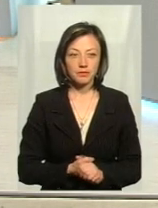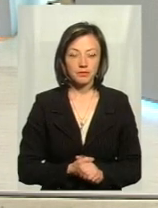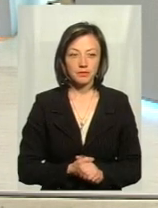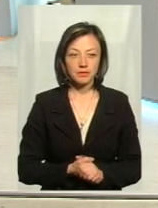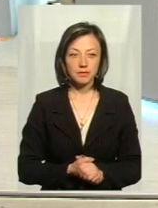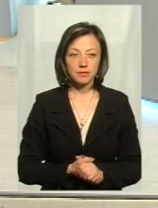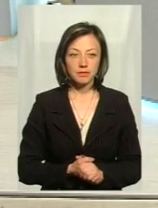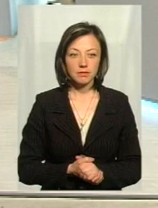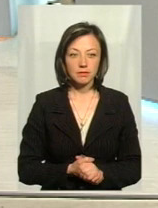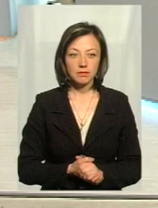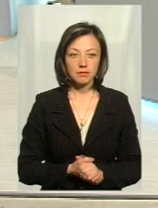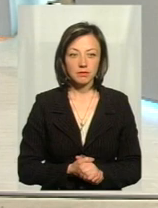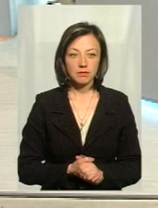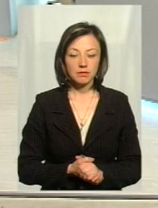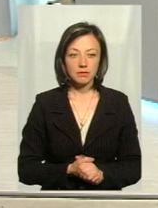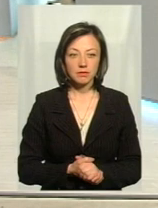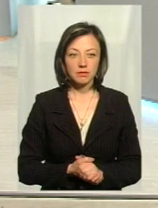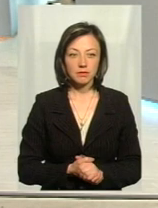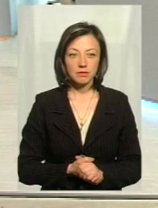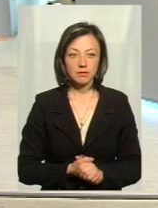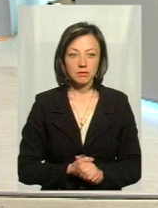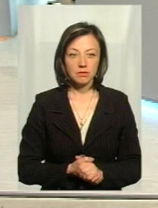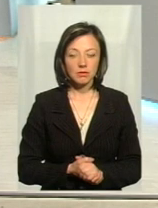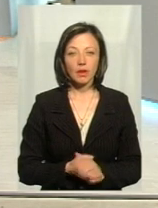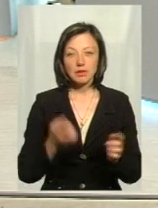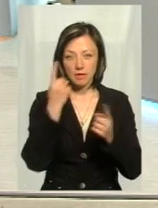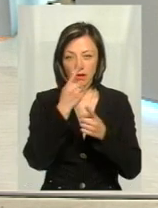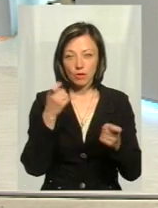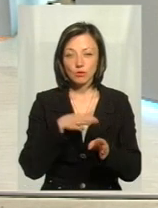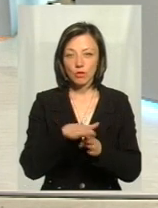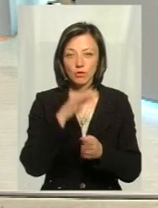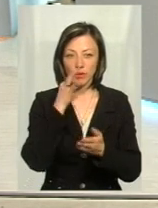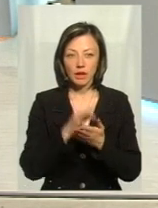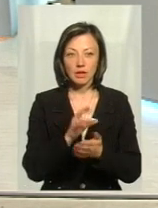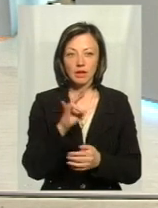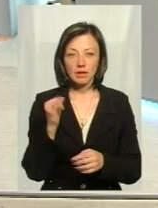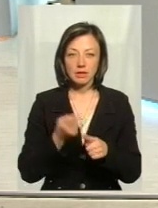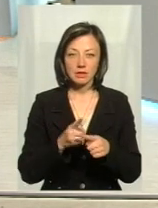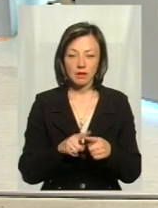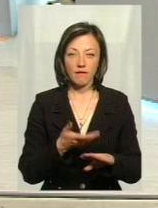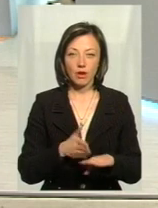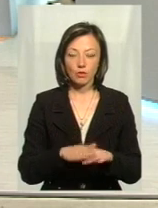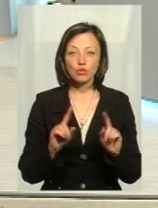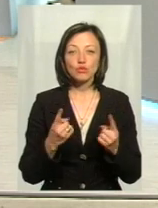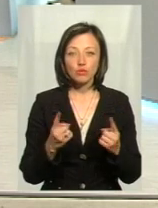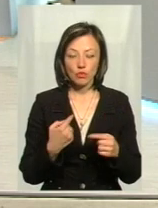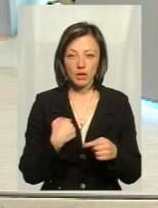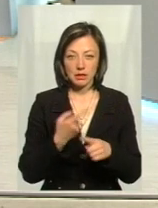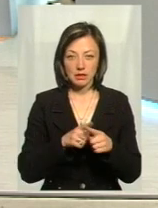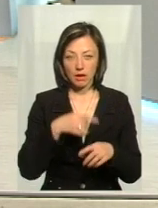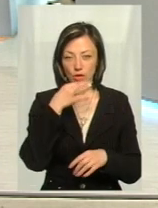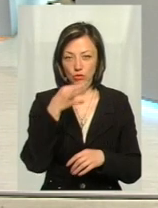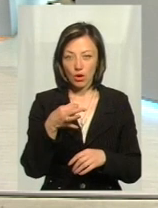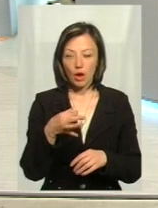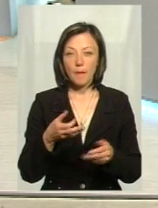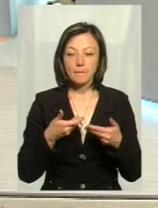Ну, я, якби, заявляю з повною відповідальністю – ні, це важко. Чому я заявляю з повною відповідальністю?